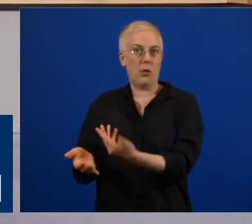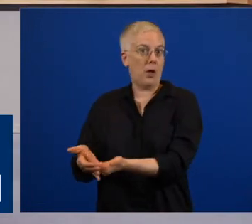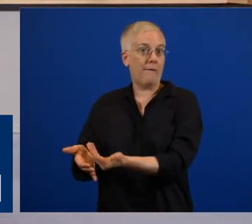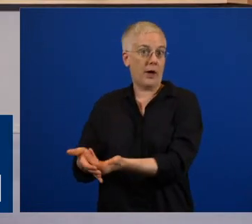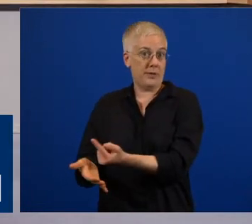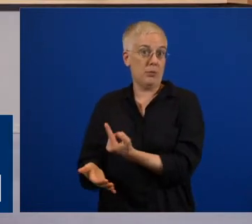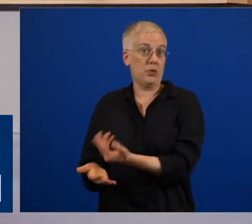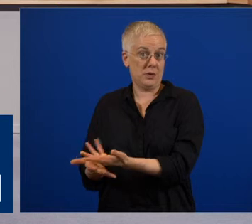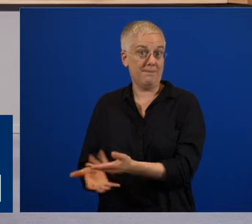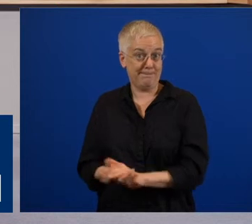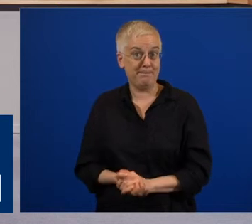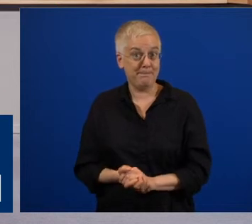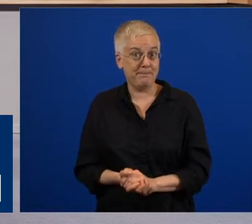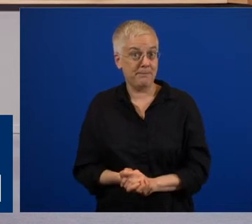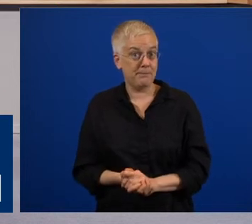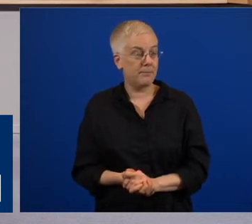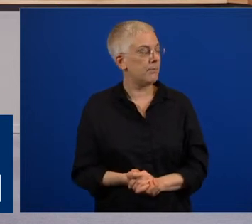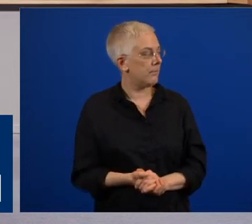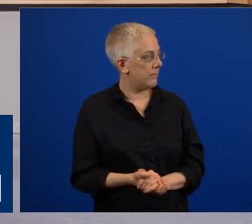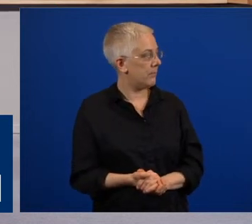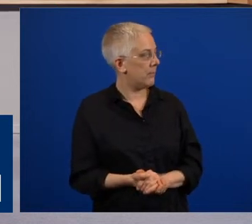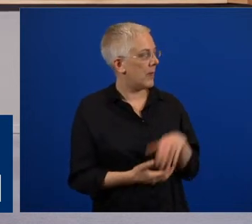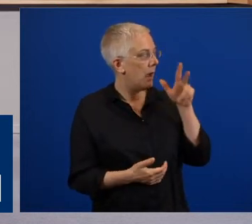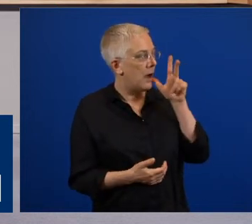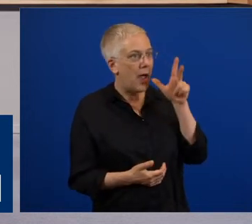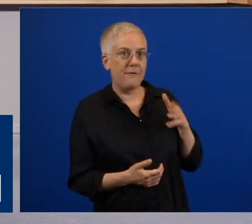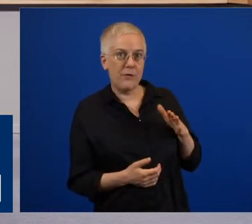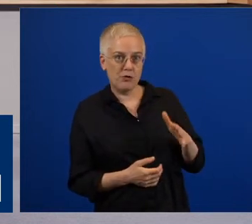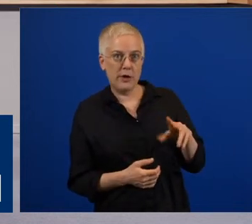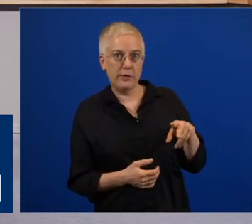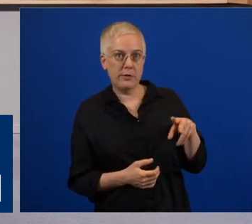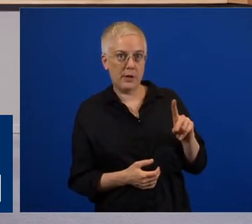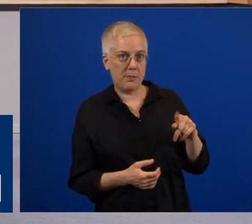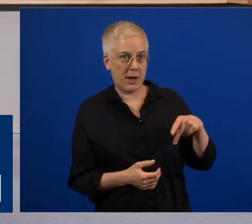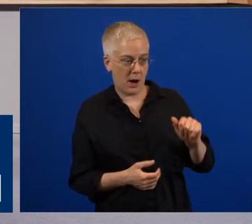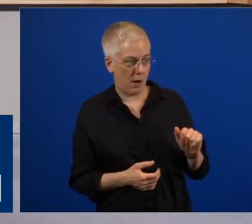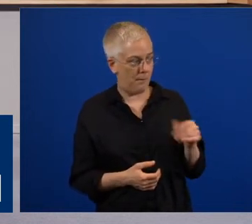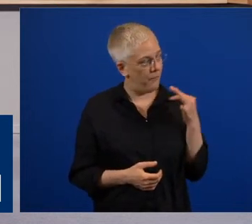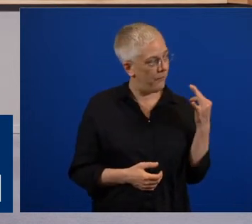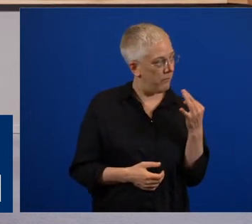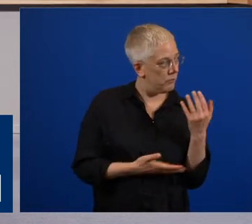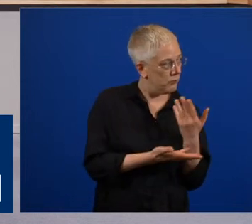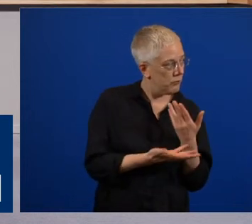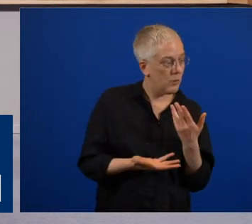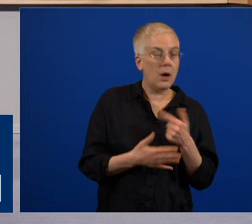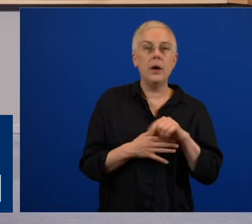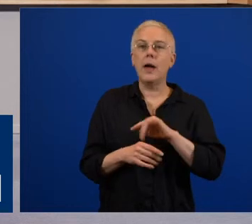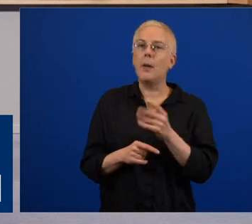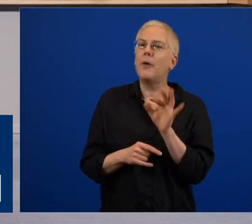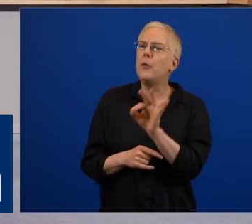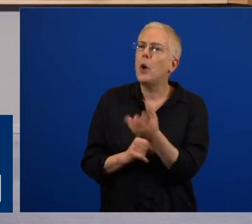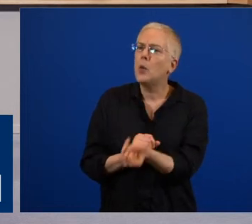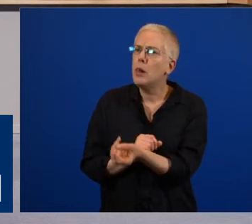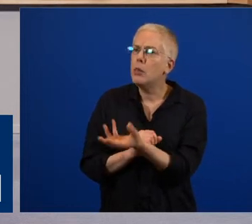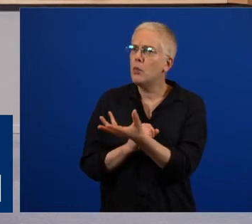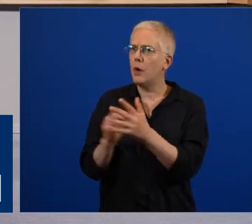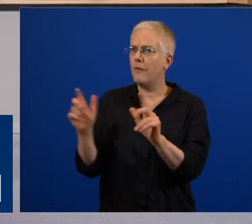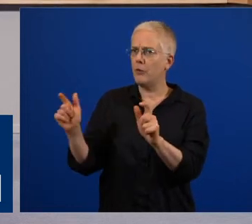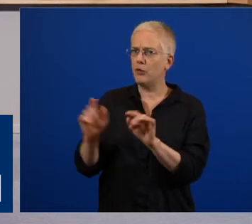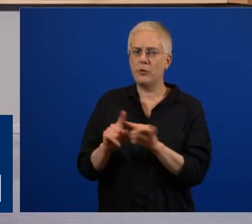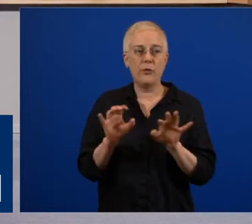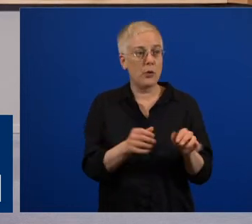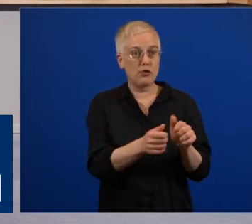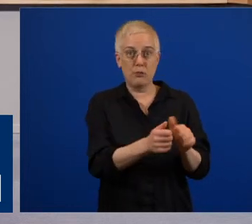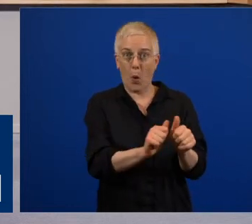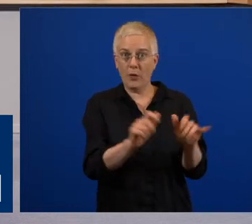Herr Fischer. Was bedeutet denn, zum einen habe ich nochmal eine Nachfrage zur Kultur, aber eben auch für Sportveranstaltungen in der Stadt. Also Herr Broster hatte